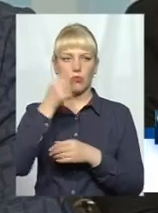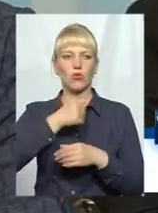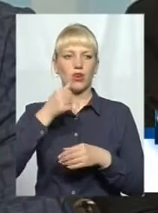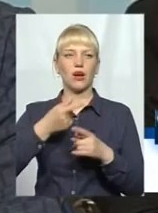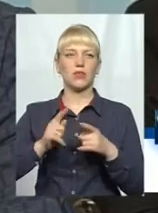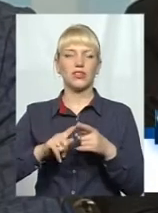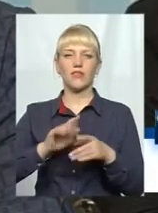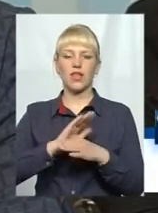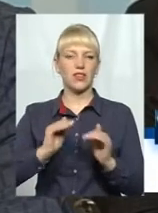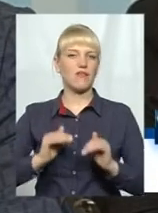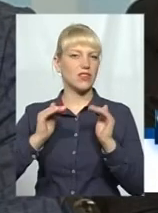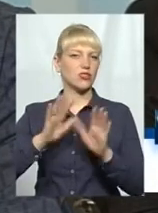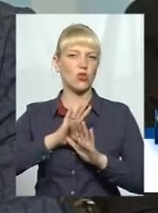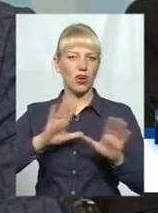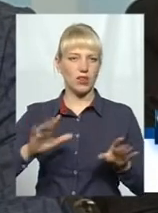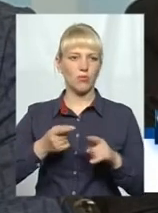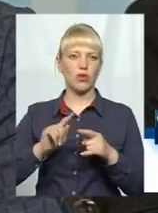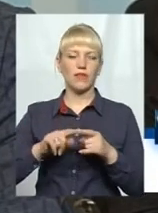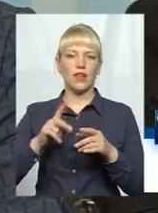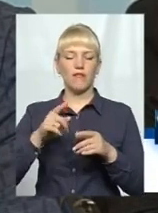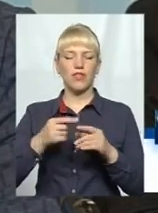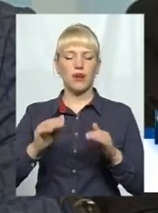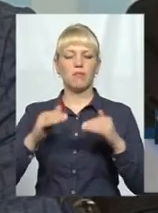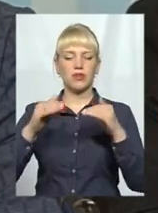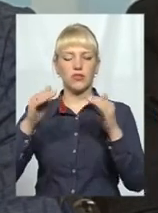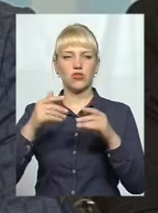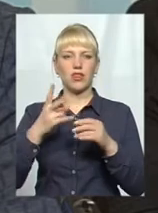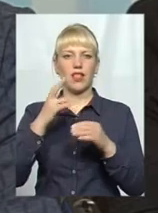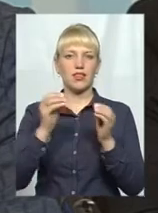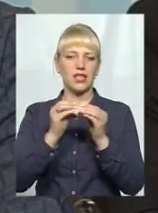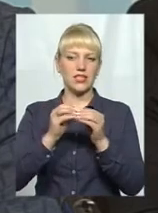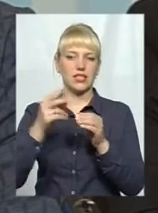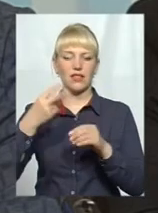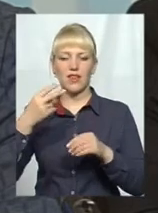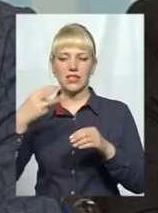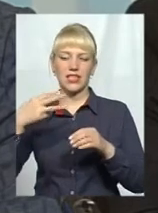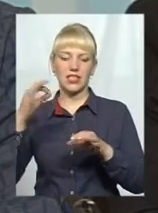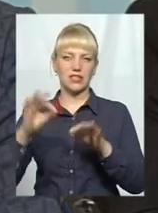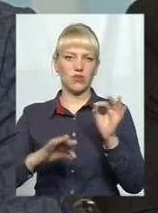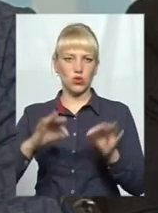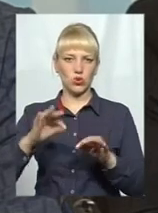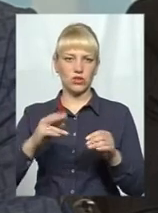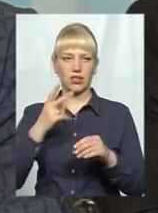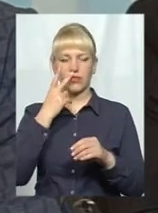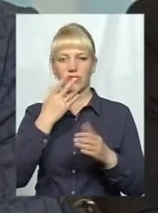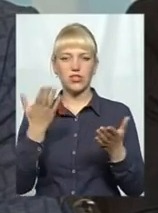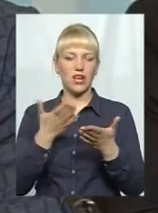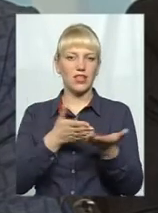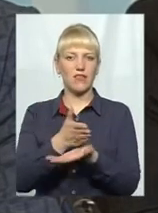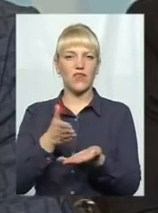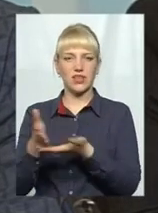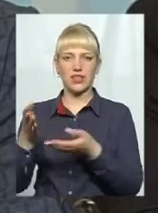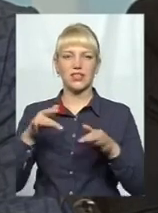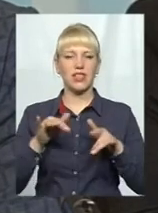вона не надто висока, вона підвищується, там, буквально 10-20-30%, дилючись по яких видах діяльності,